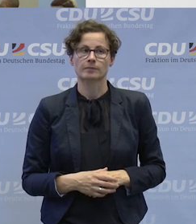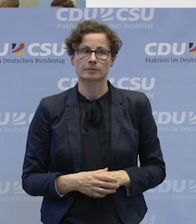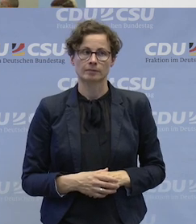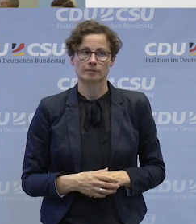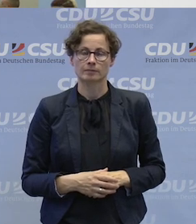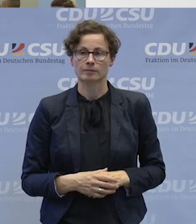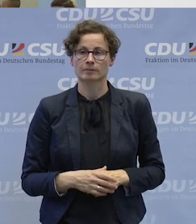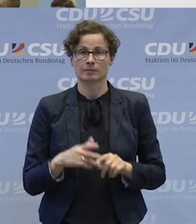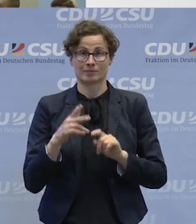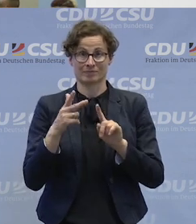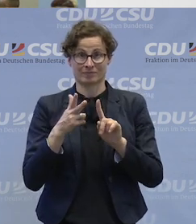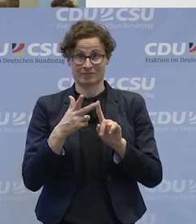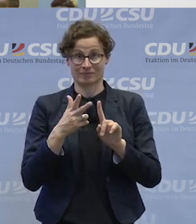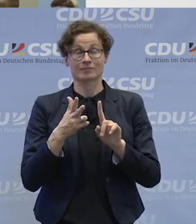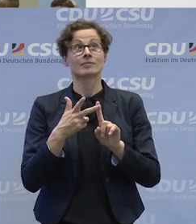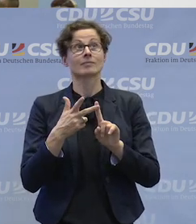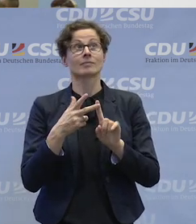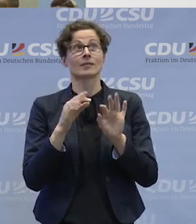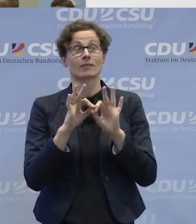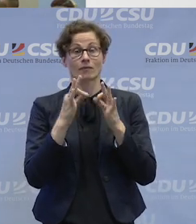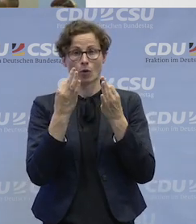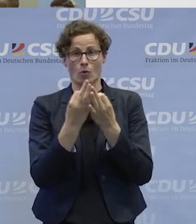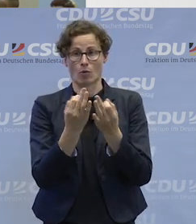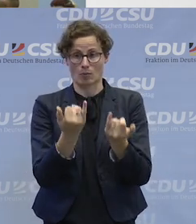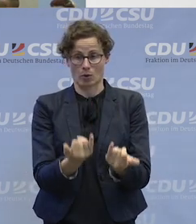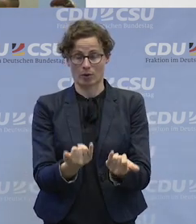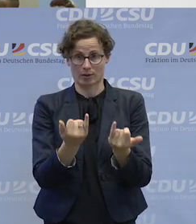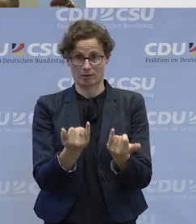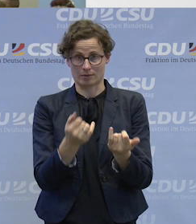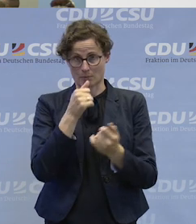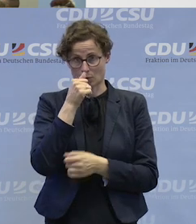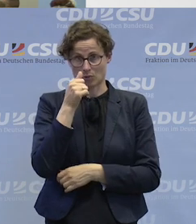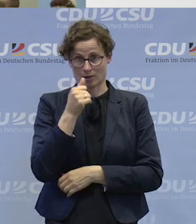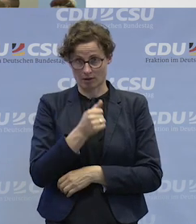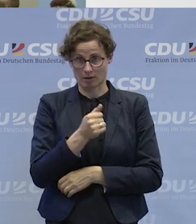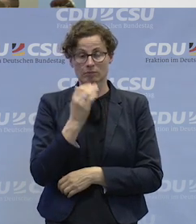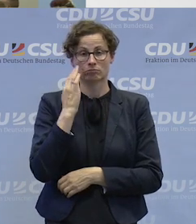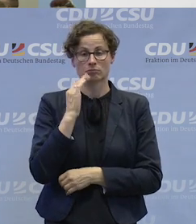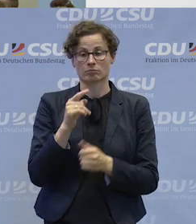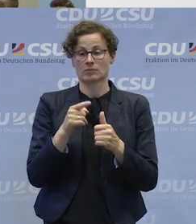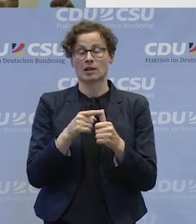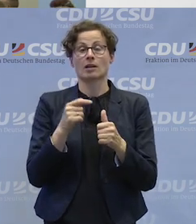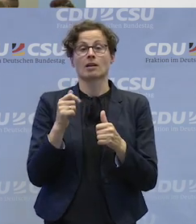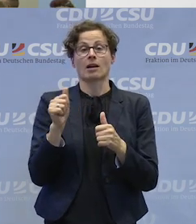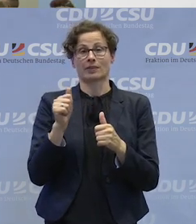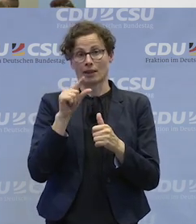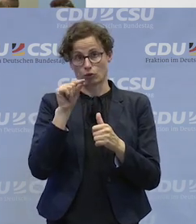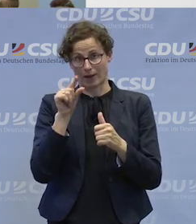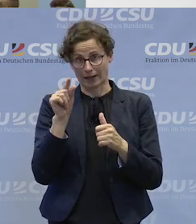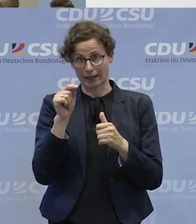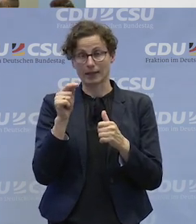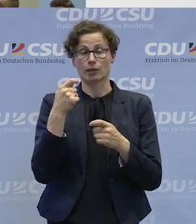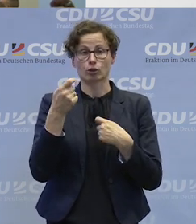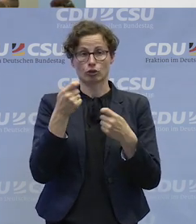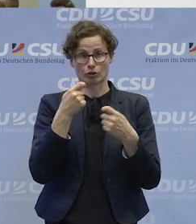Das dritte Forum an diesem heutigen Montag. Ich darf zu mir bitten, Andreas Sperlich, Geschäftsführer Union